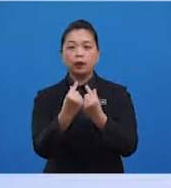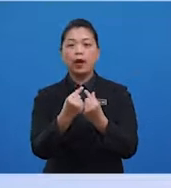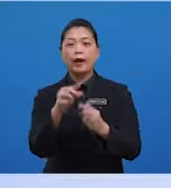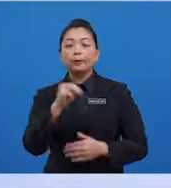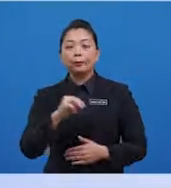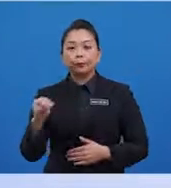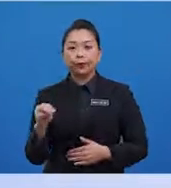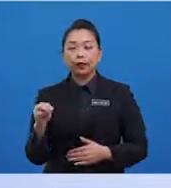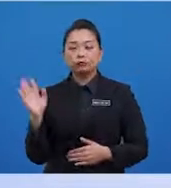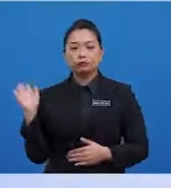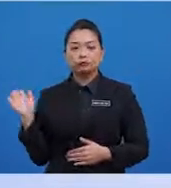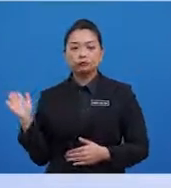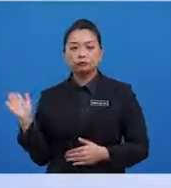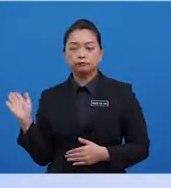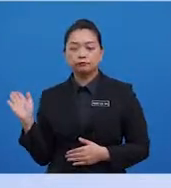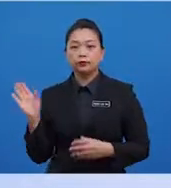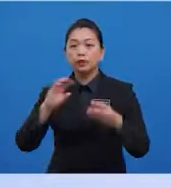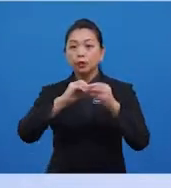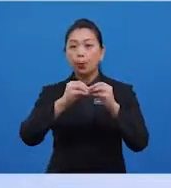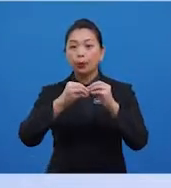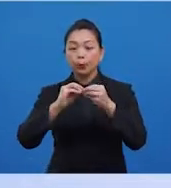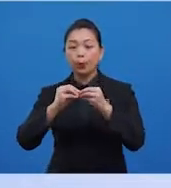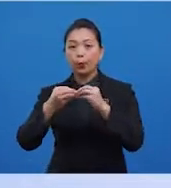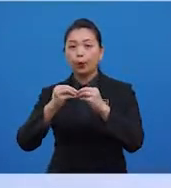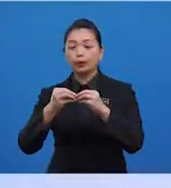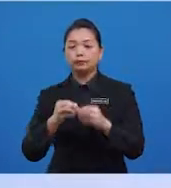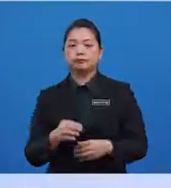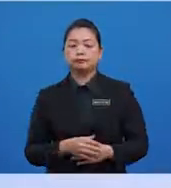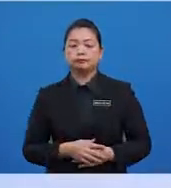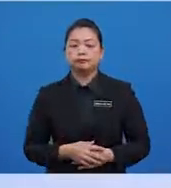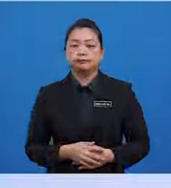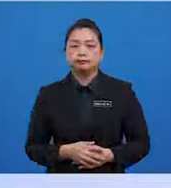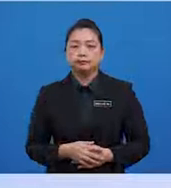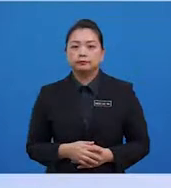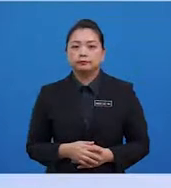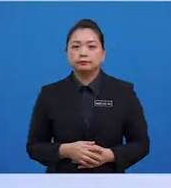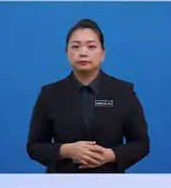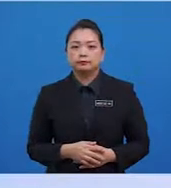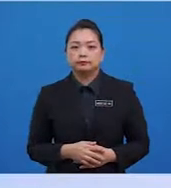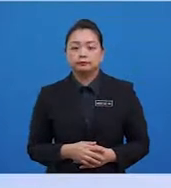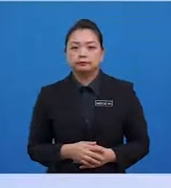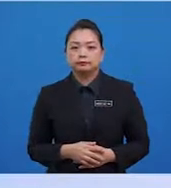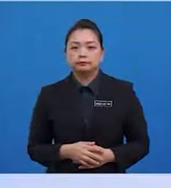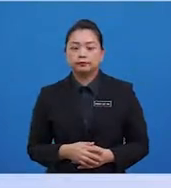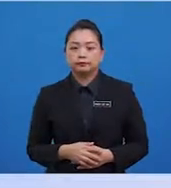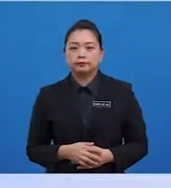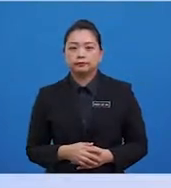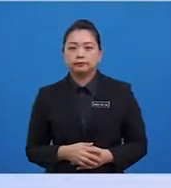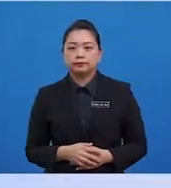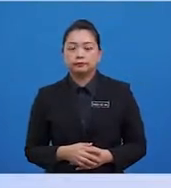Buka tanda kurung dakar 30, 40, 80, 90, 55,